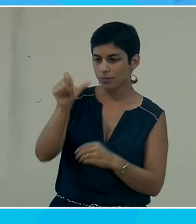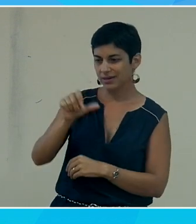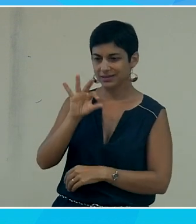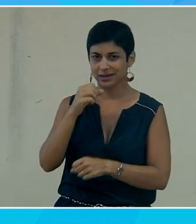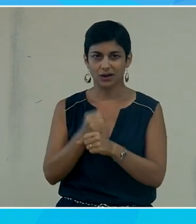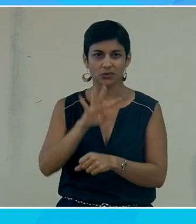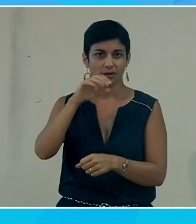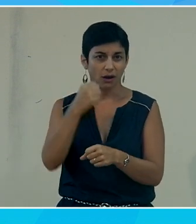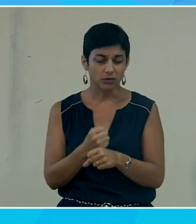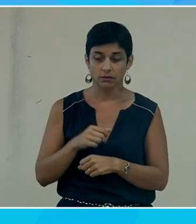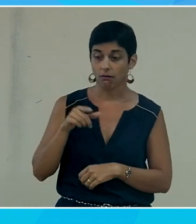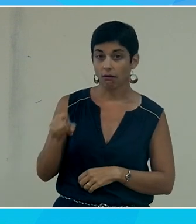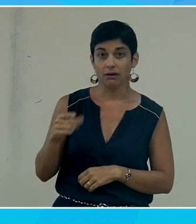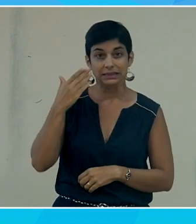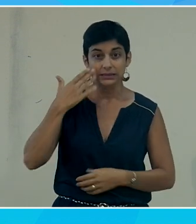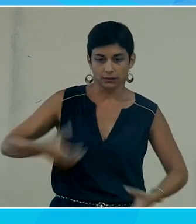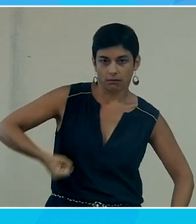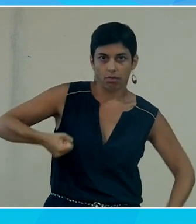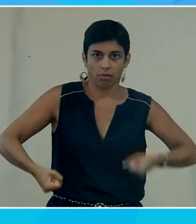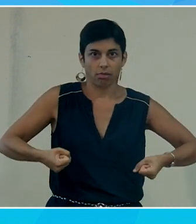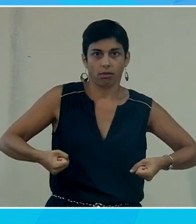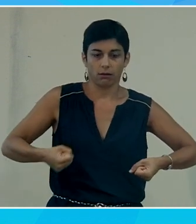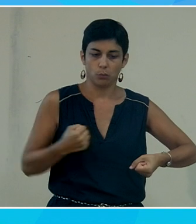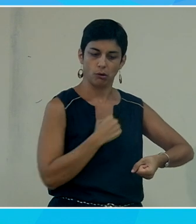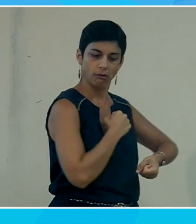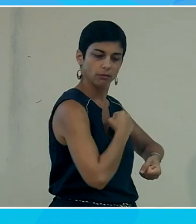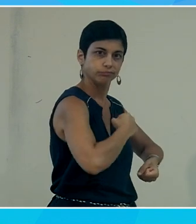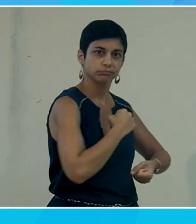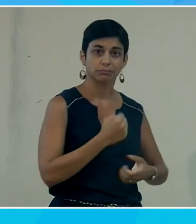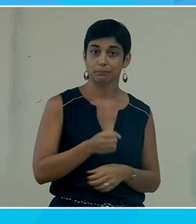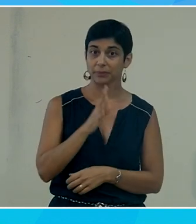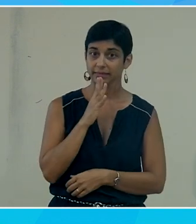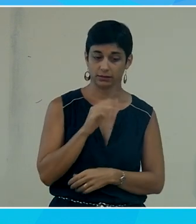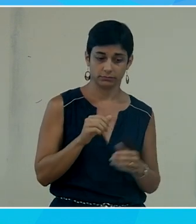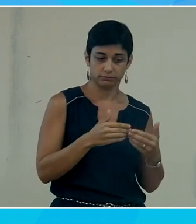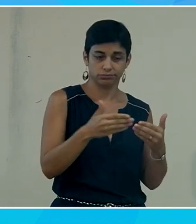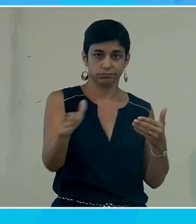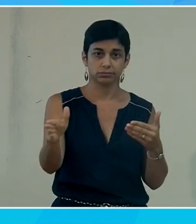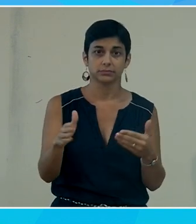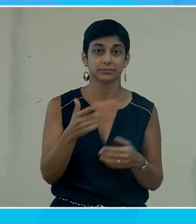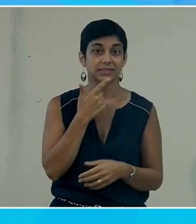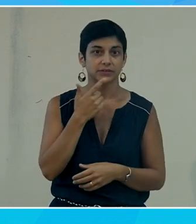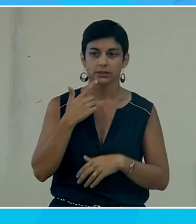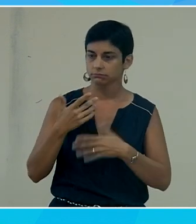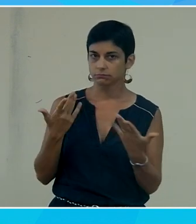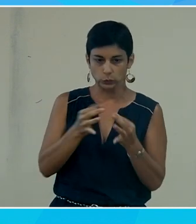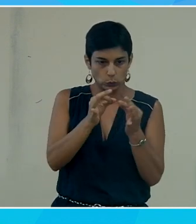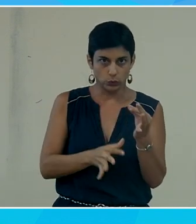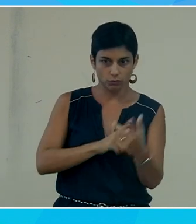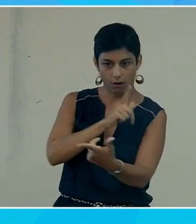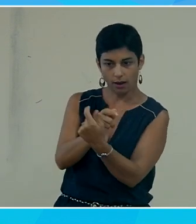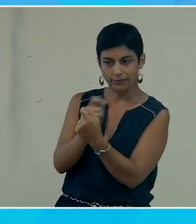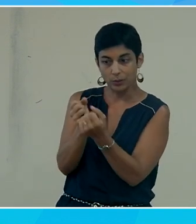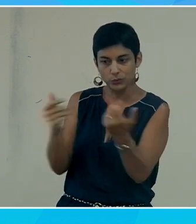ans finalement quand il a les bras chargés de pouvoir avec son coude appuyer sur le bouton et ouvrir la porte donc en définitive je vais apporter un certain nombre de